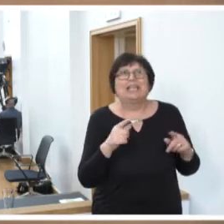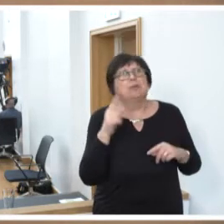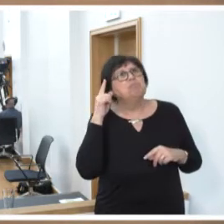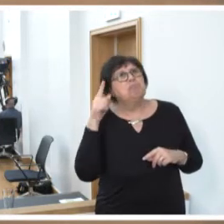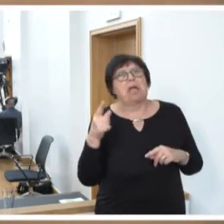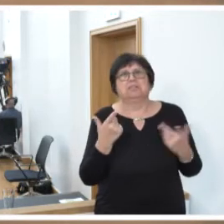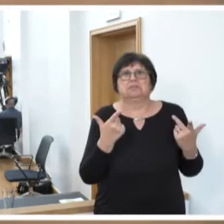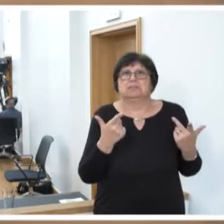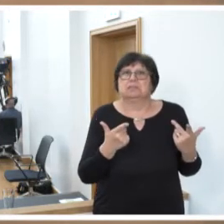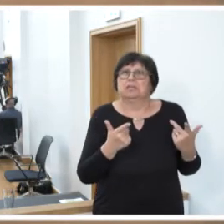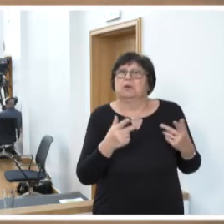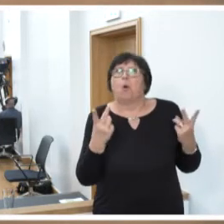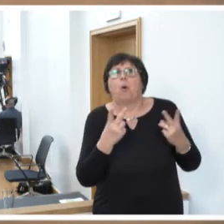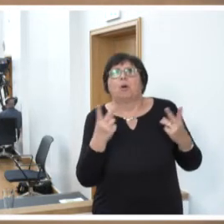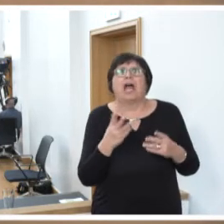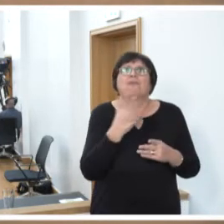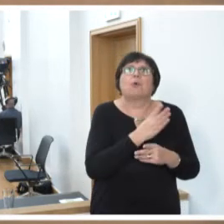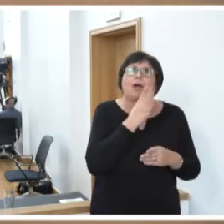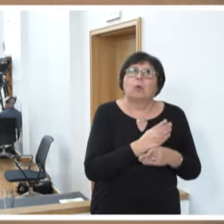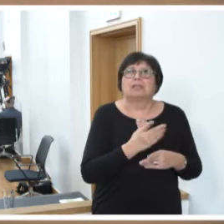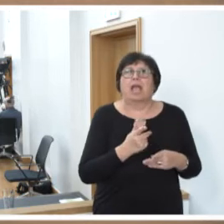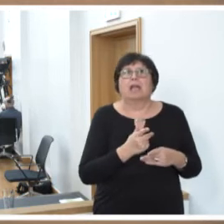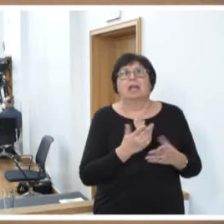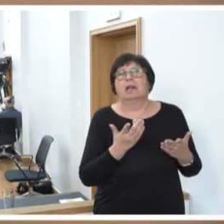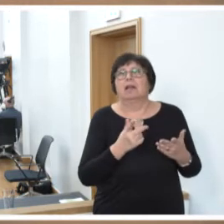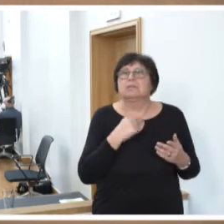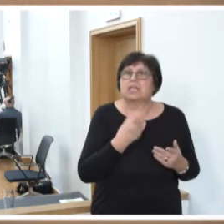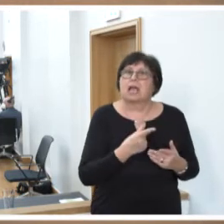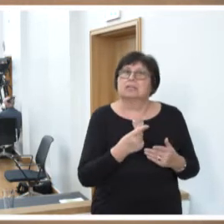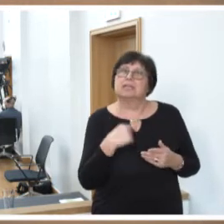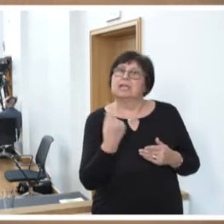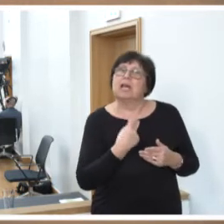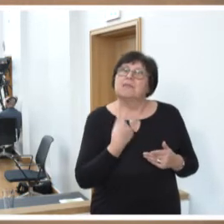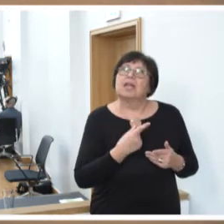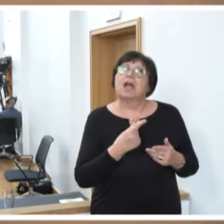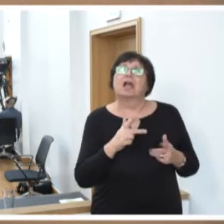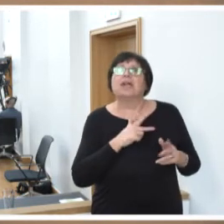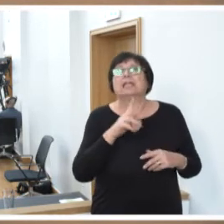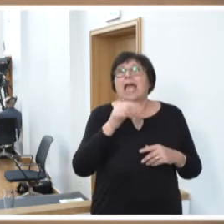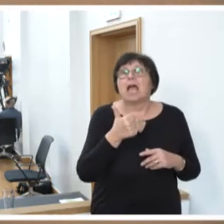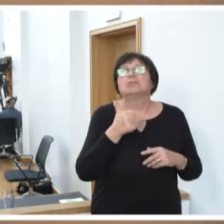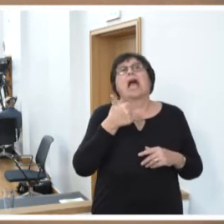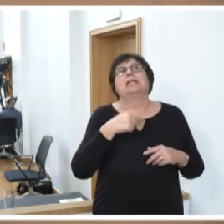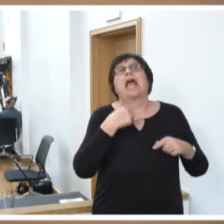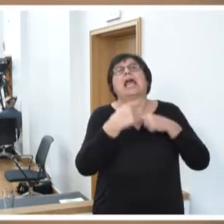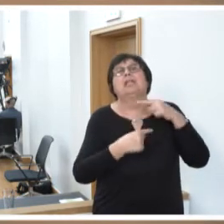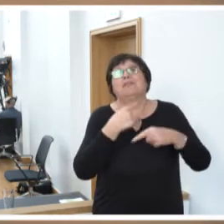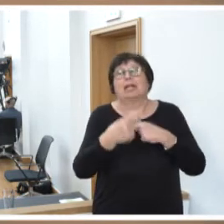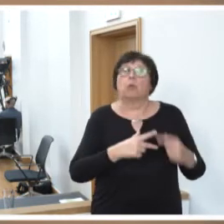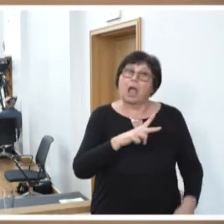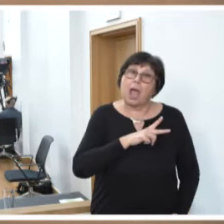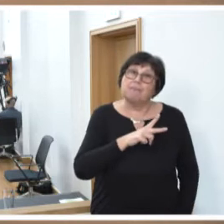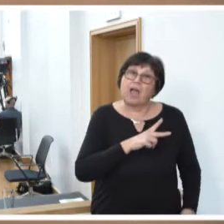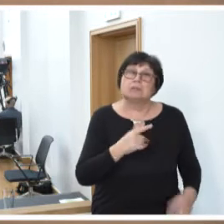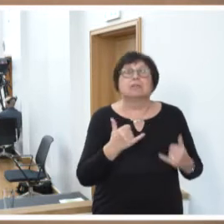könnte und es vielleicht dem Vorurteil mancher entspricht, sagen, wir wehren erst mal eine Entwicklung ab, bis wir sehen, wohin